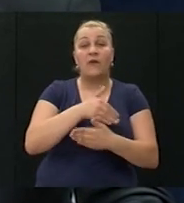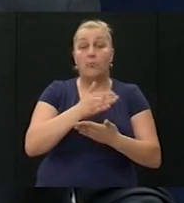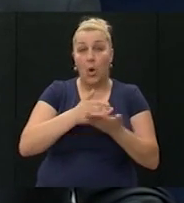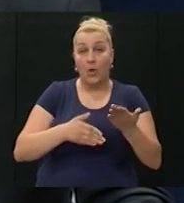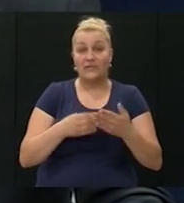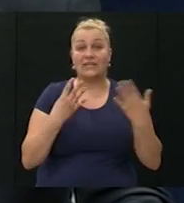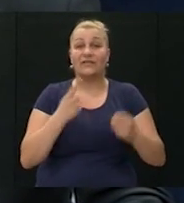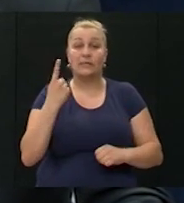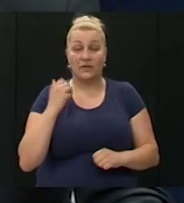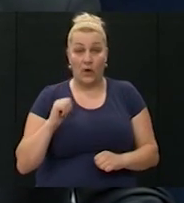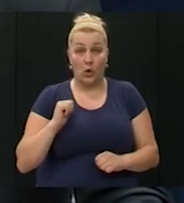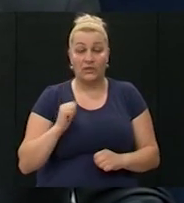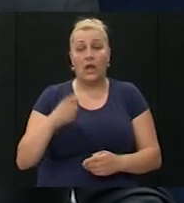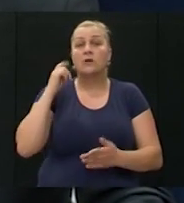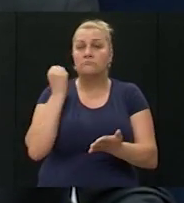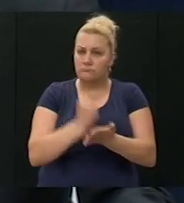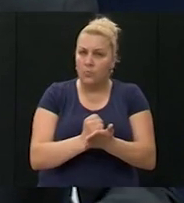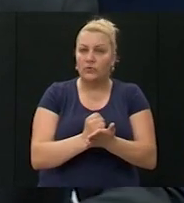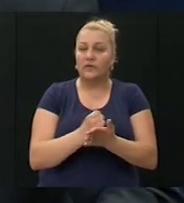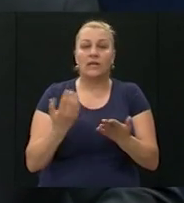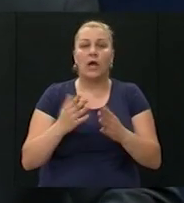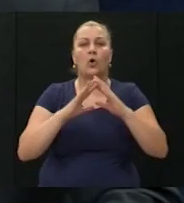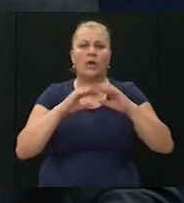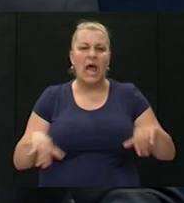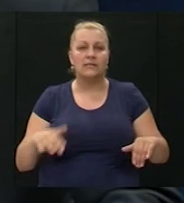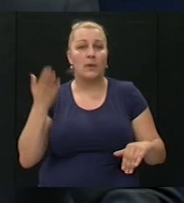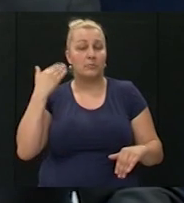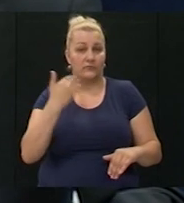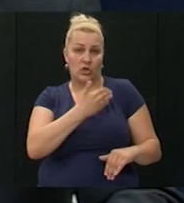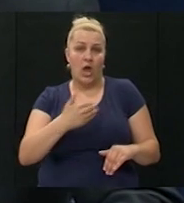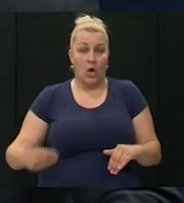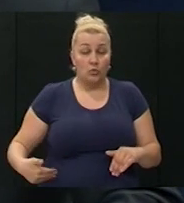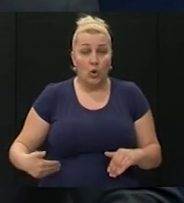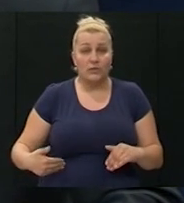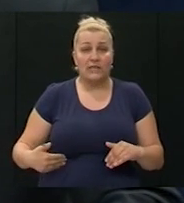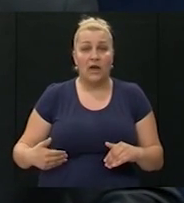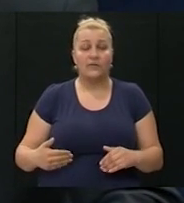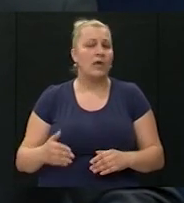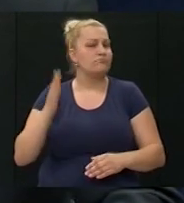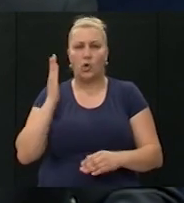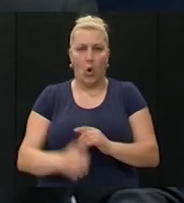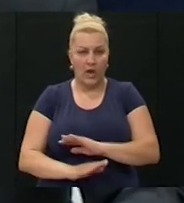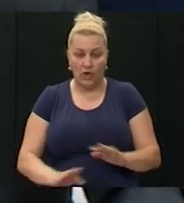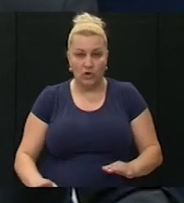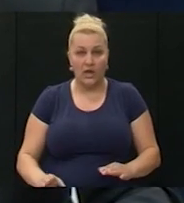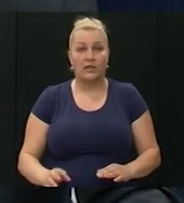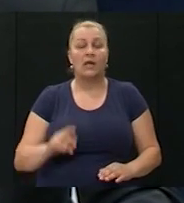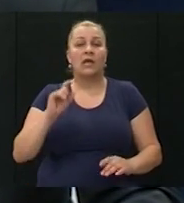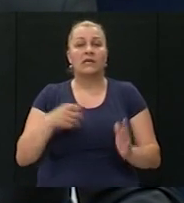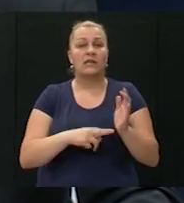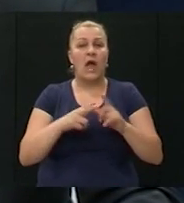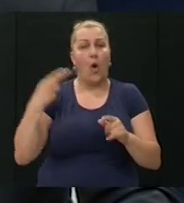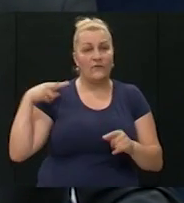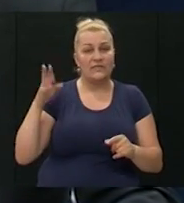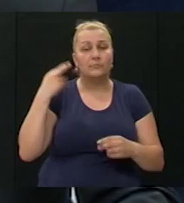polovica 1991. godine potvrdila je kako je raspad bivše države jasno konačan. Hrvati oficiri Jena bili su pred